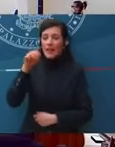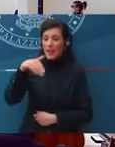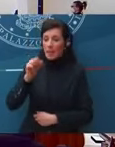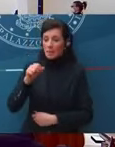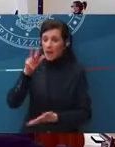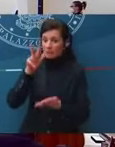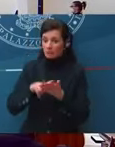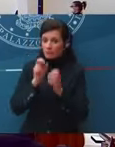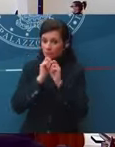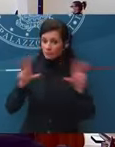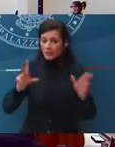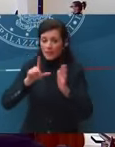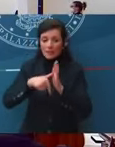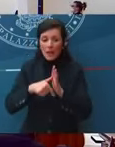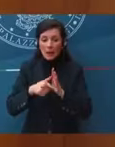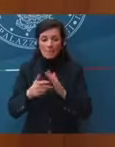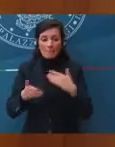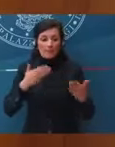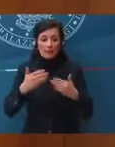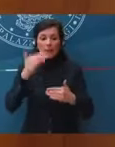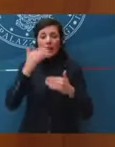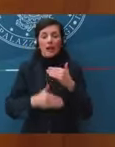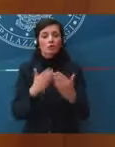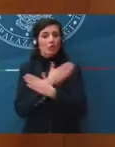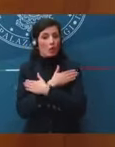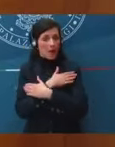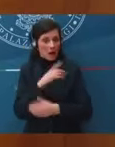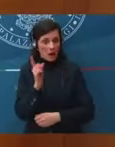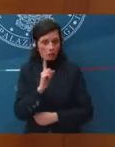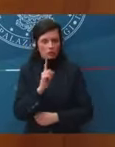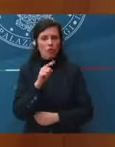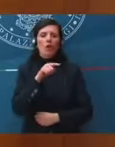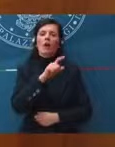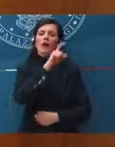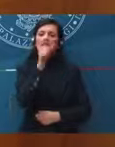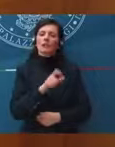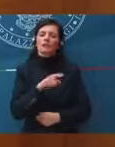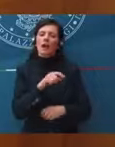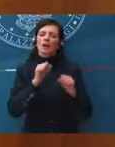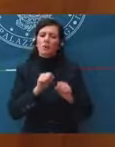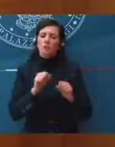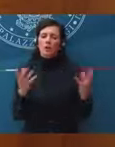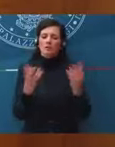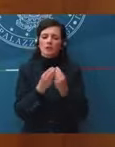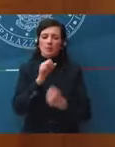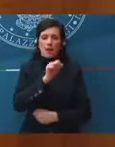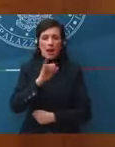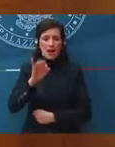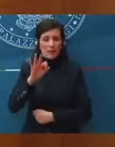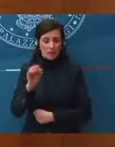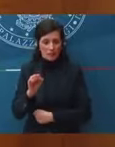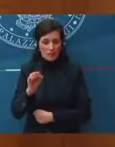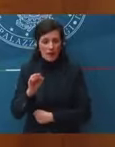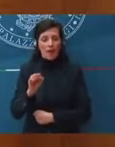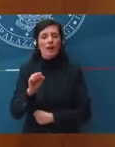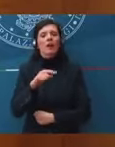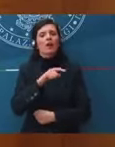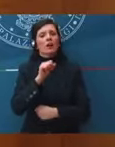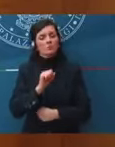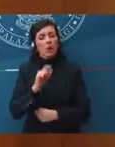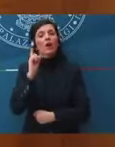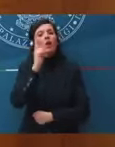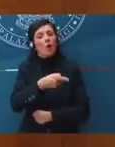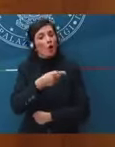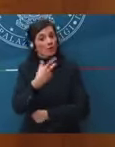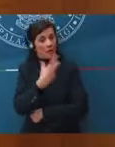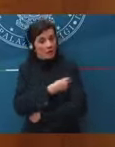tempi brevi, insomma entro maggio, l'Italia potrebbe fare con AIFA e ordinare questo vaccino